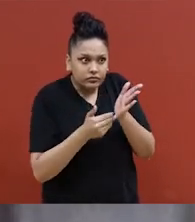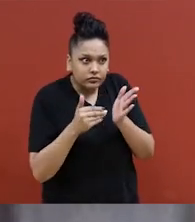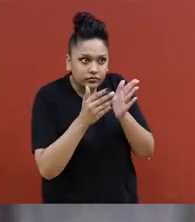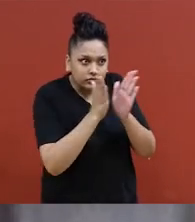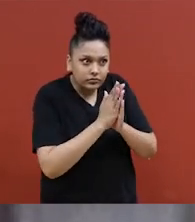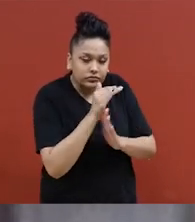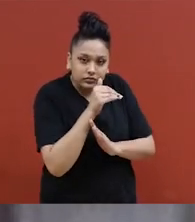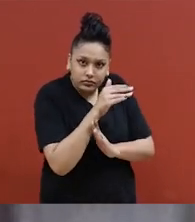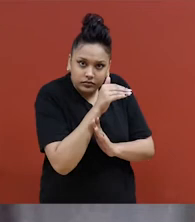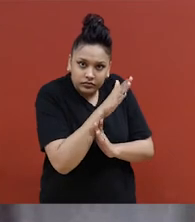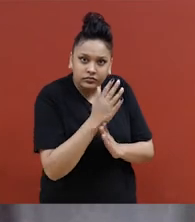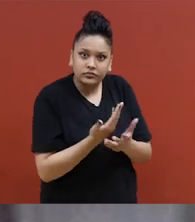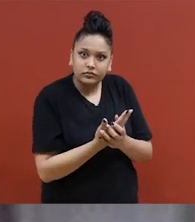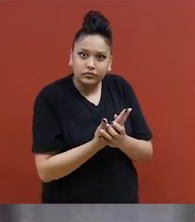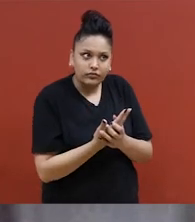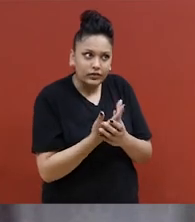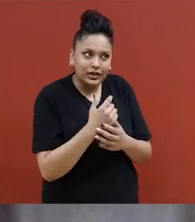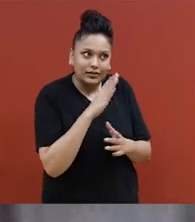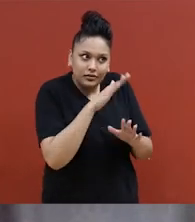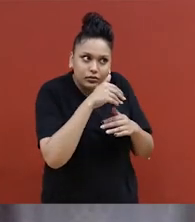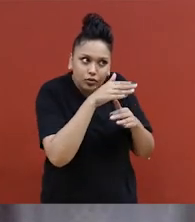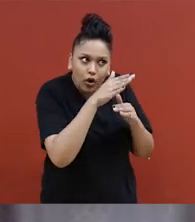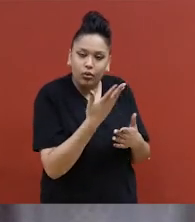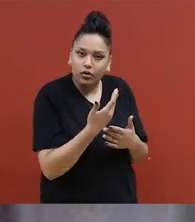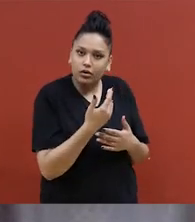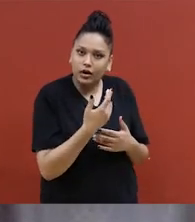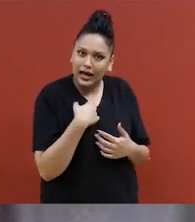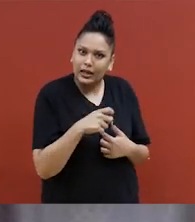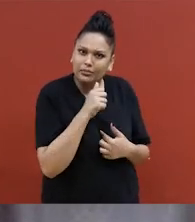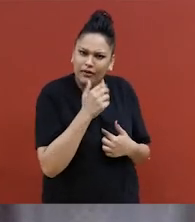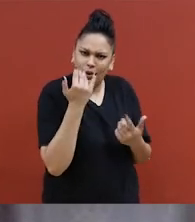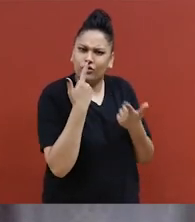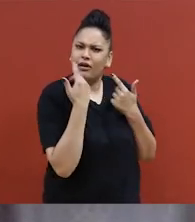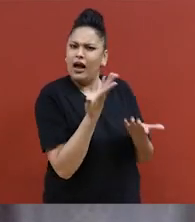Je lui ai dit, ma demande d'intimité, c'est drôle pour toi?